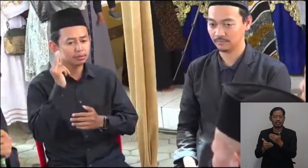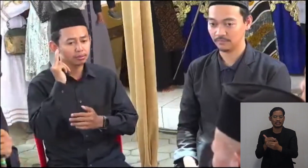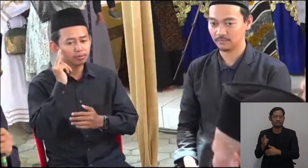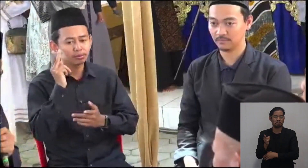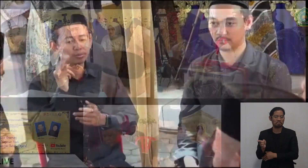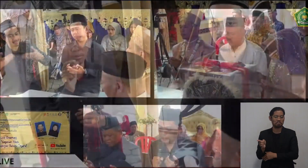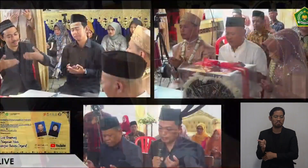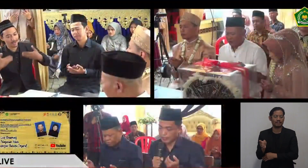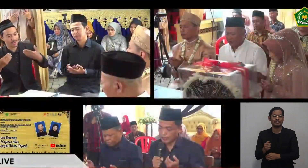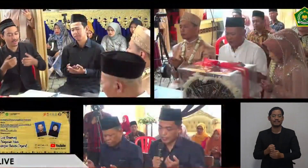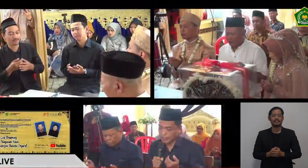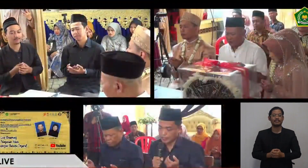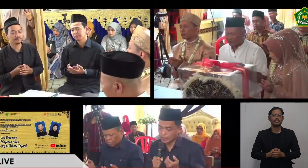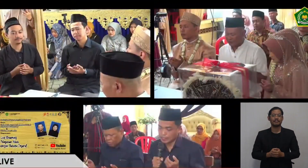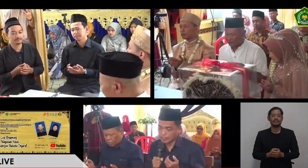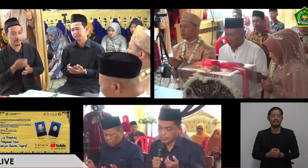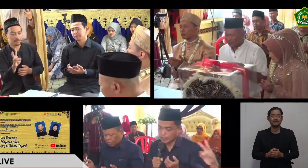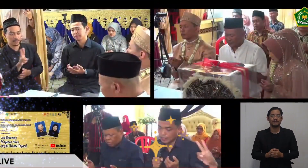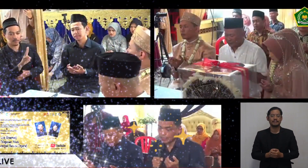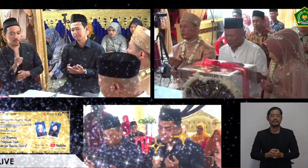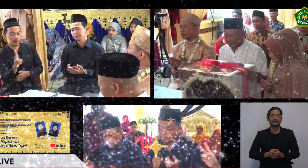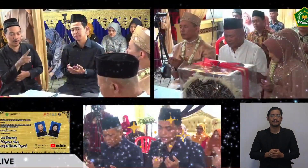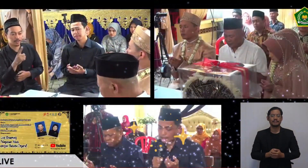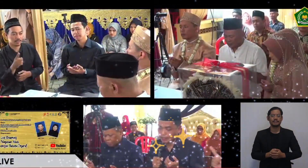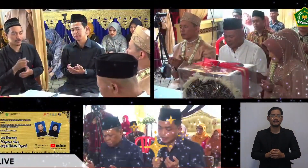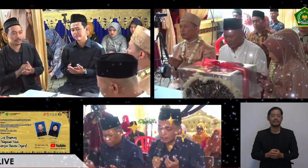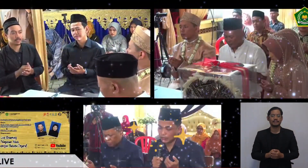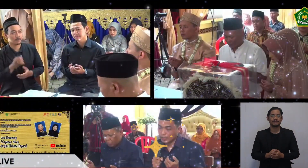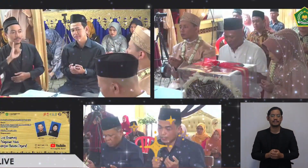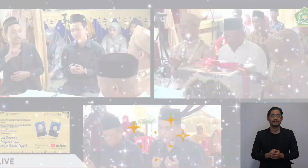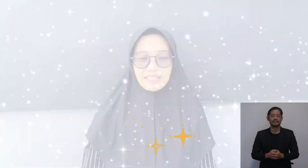mengikuti prosesi pernikahan dengan informasi yang benar.